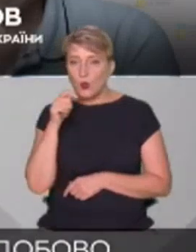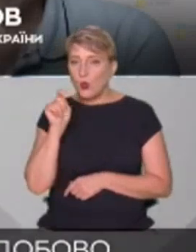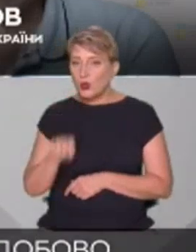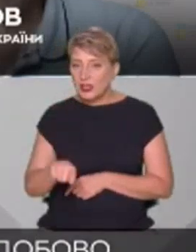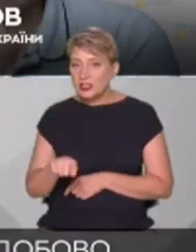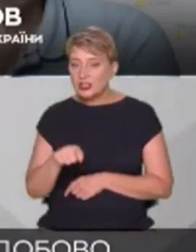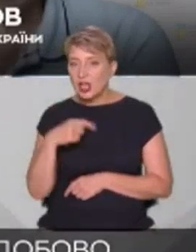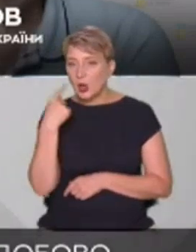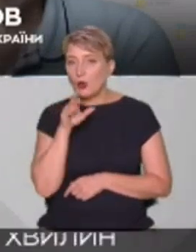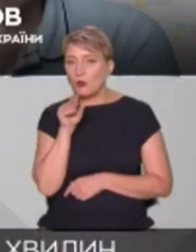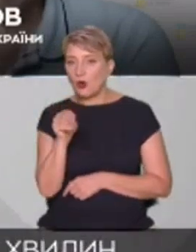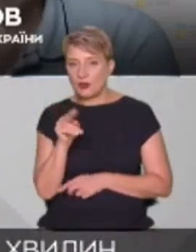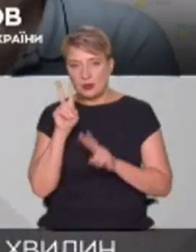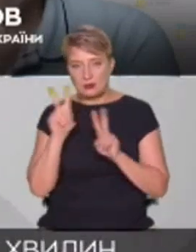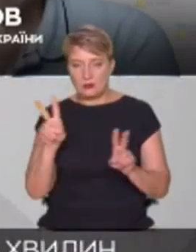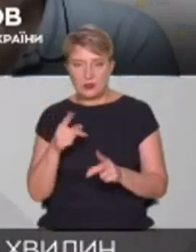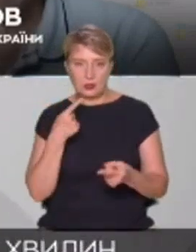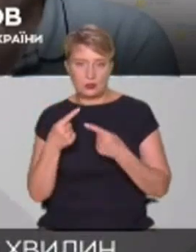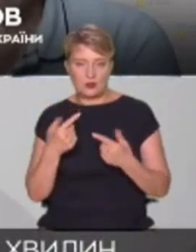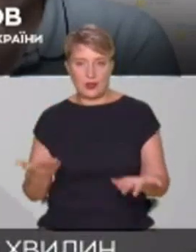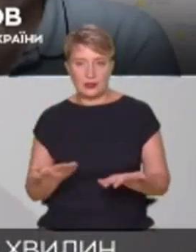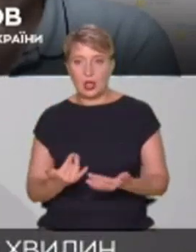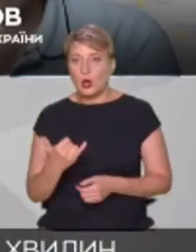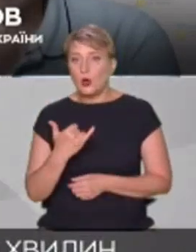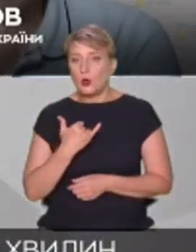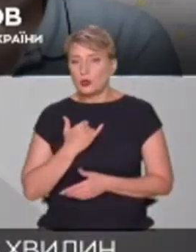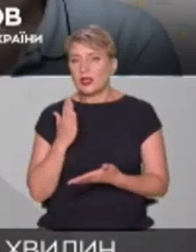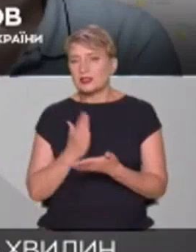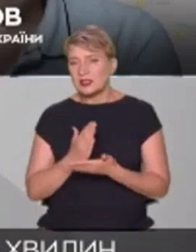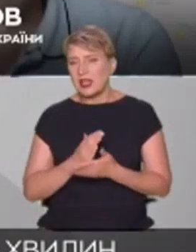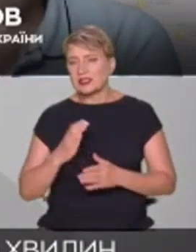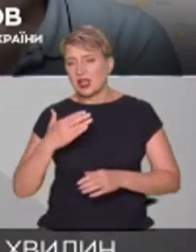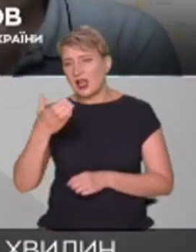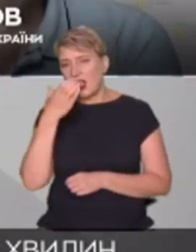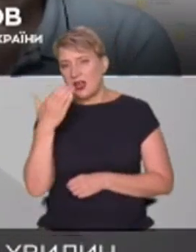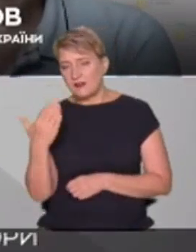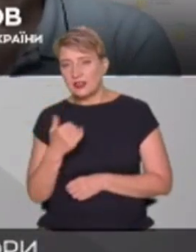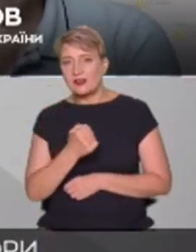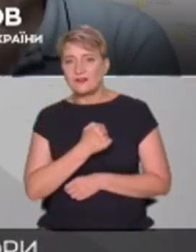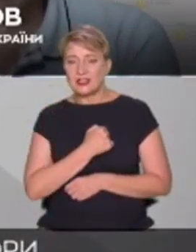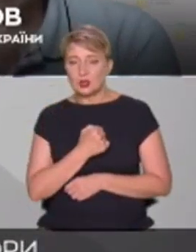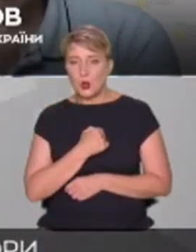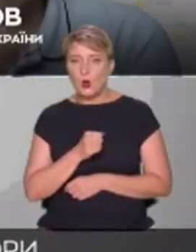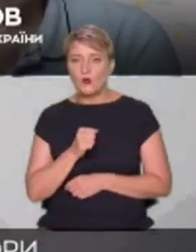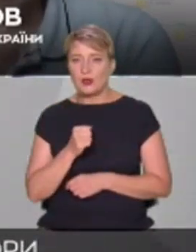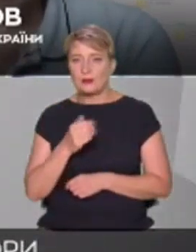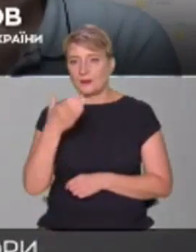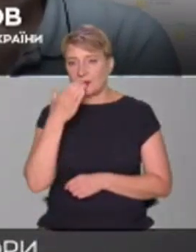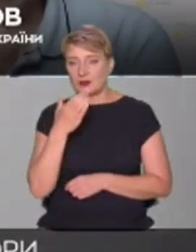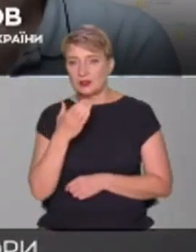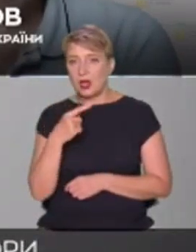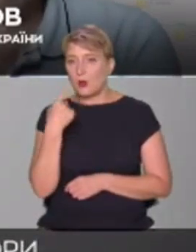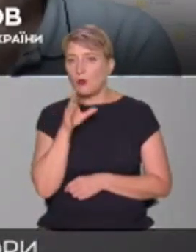перевагу треба зберігати, і у нас є кафедри розвідки, військові кафедри, бо мову ворога треба знати.